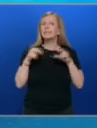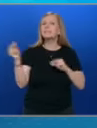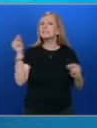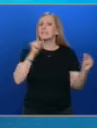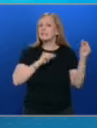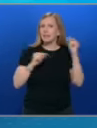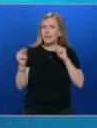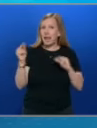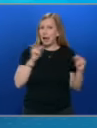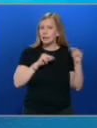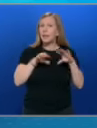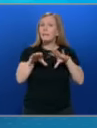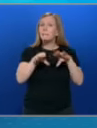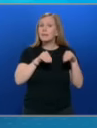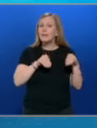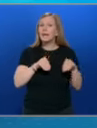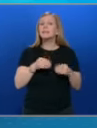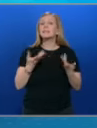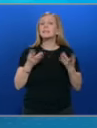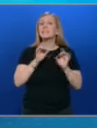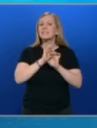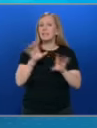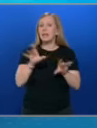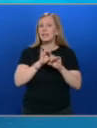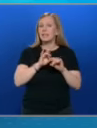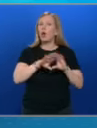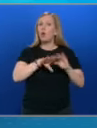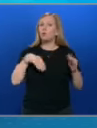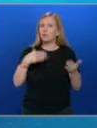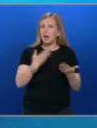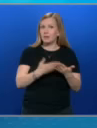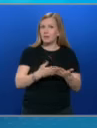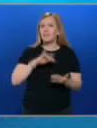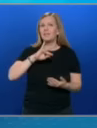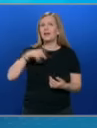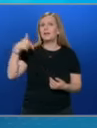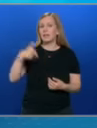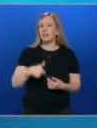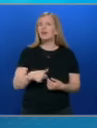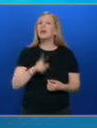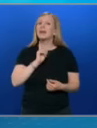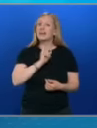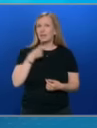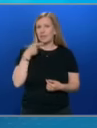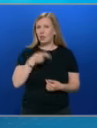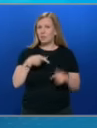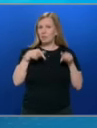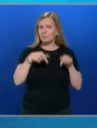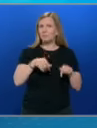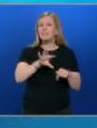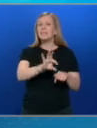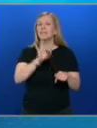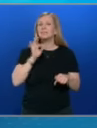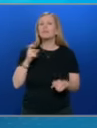прокурорската колегия прие за сведение оставката на Гешев. От Съюза на Съдиите критикуваха остро избора на